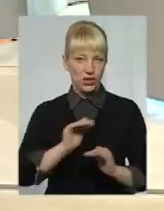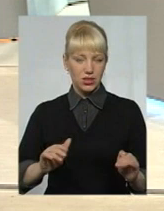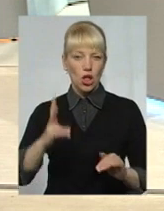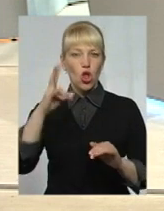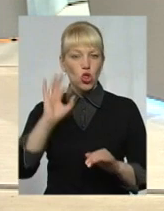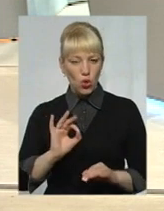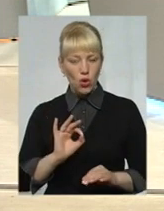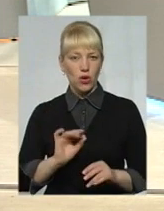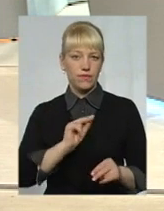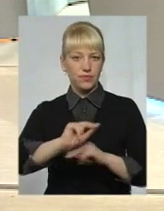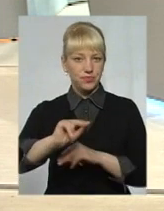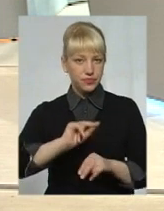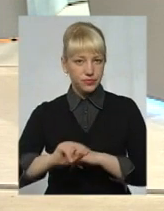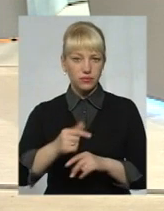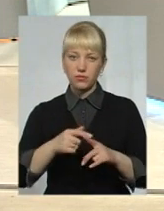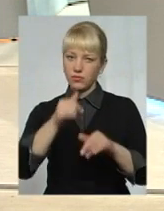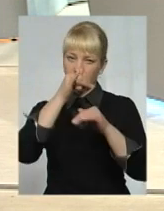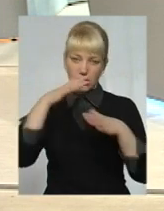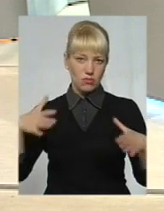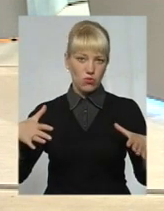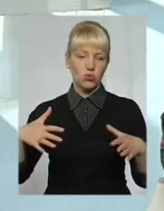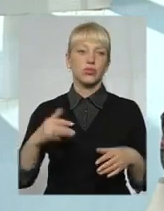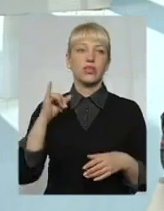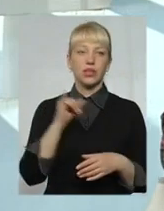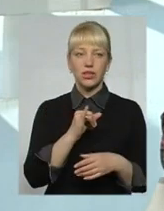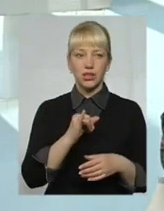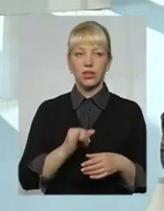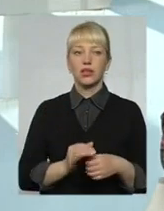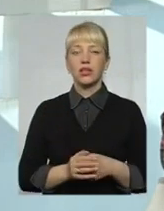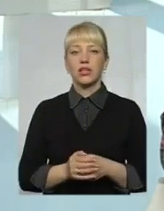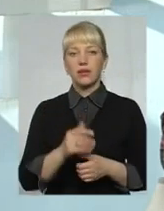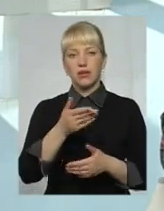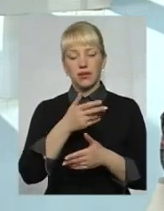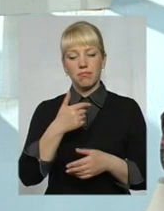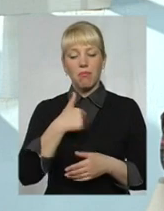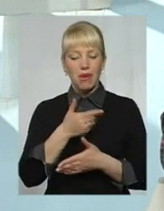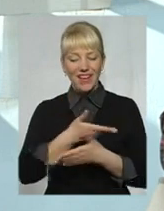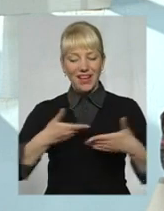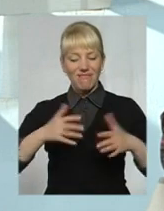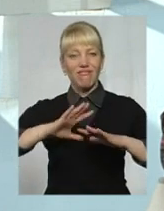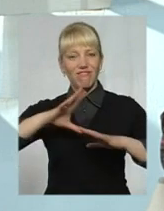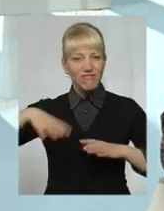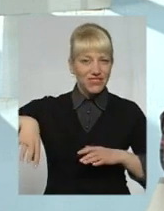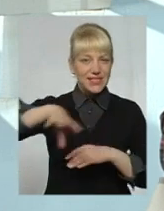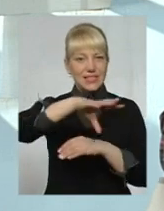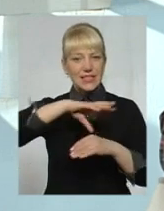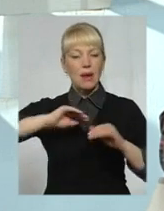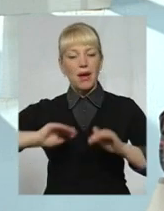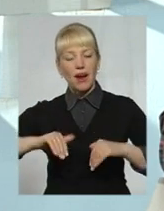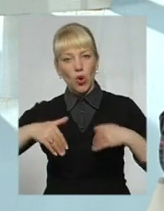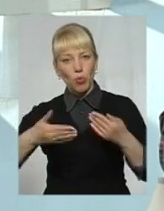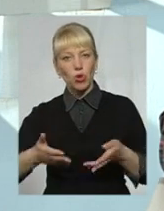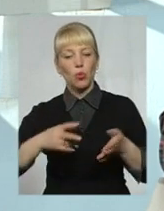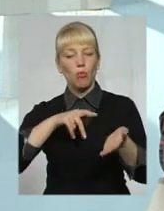з тим вони не завжди можуть. Ми всім рекомендуємо проходити